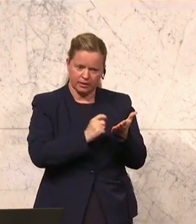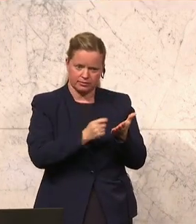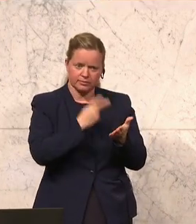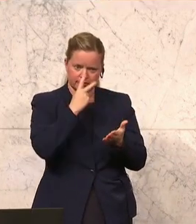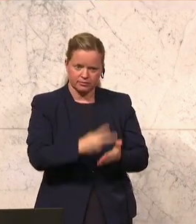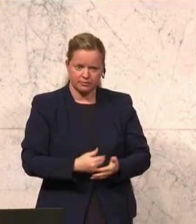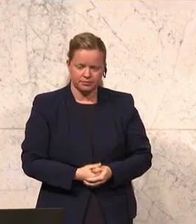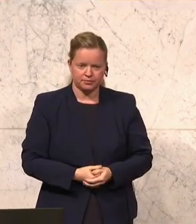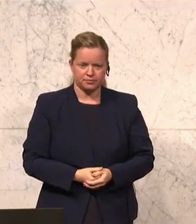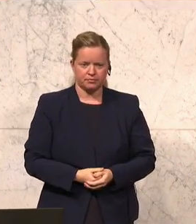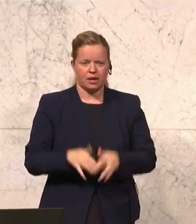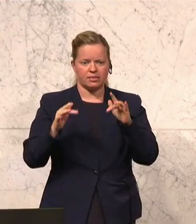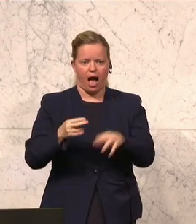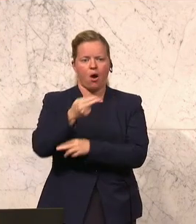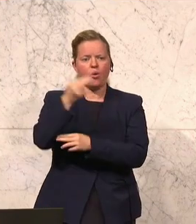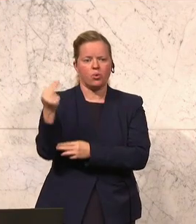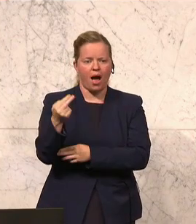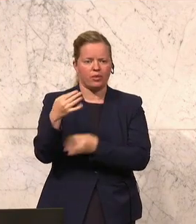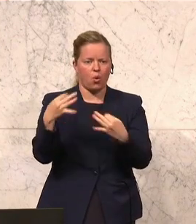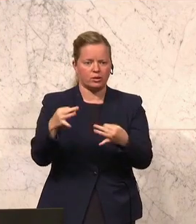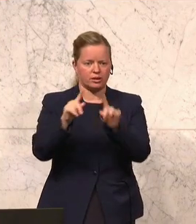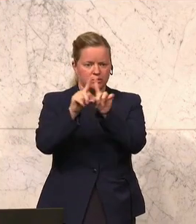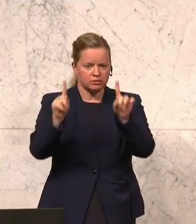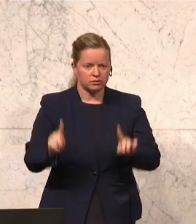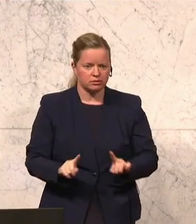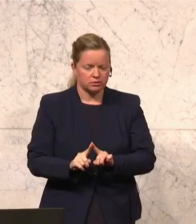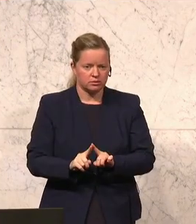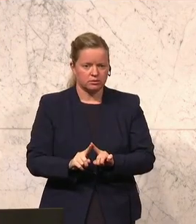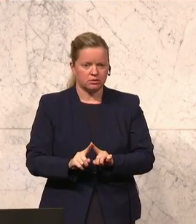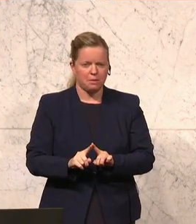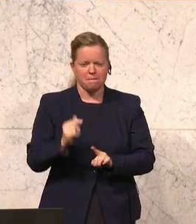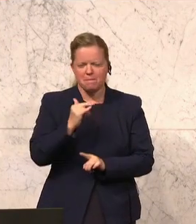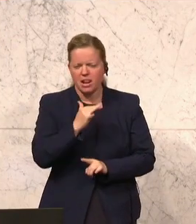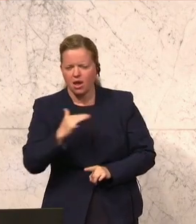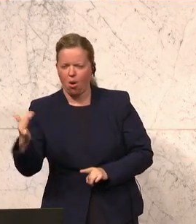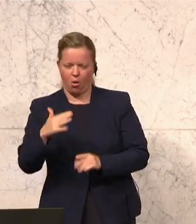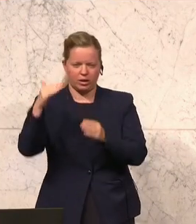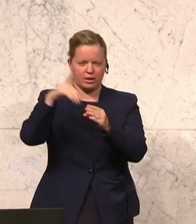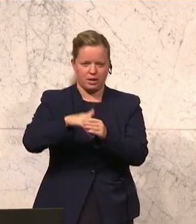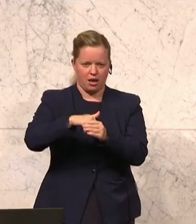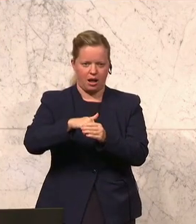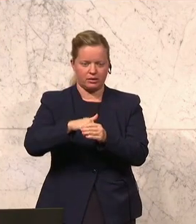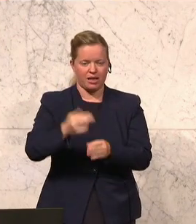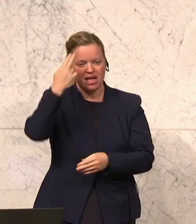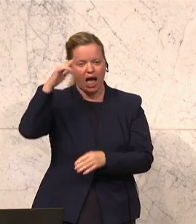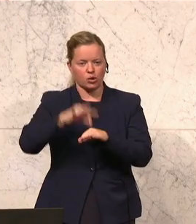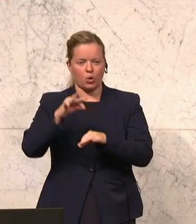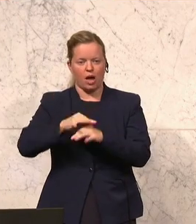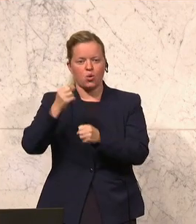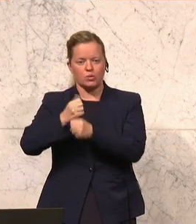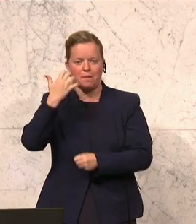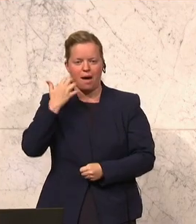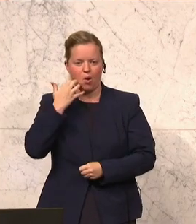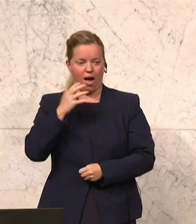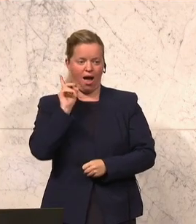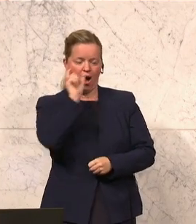Es gibt Honorarnoten, die gestellt werden, Millionenhonorare, die der Herr Dr. Gusenbauer stellt